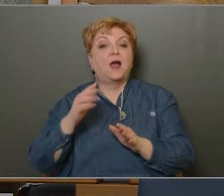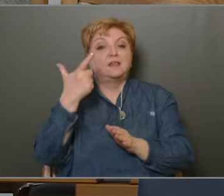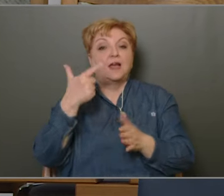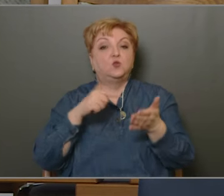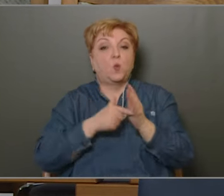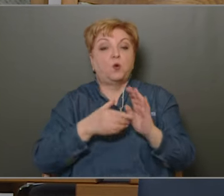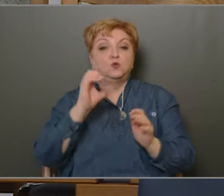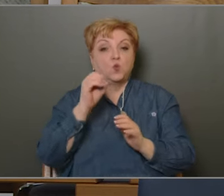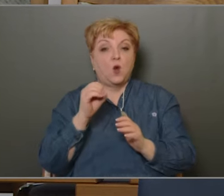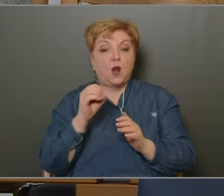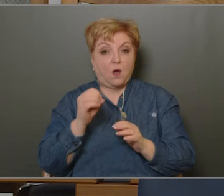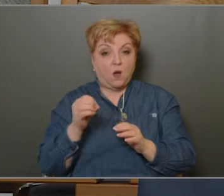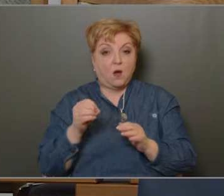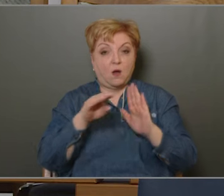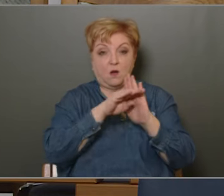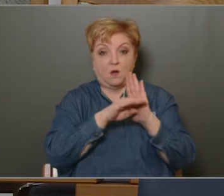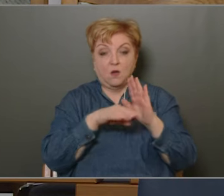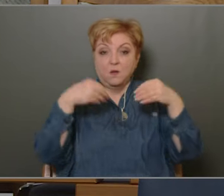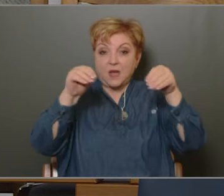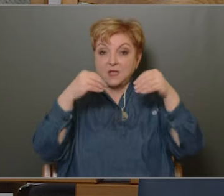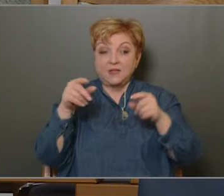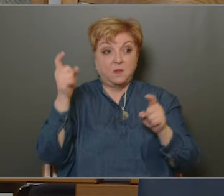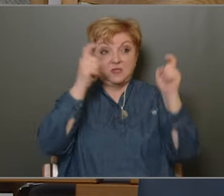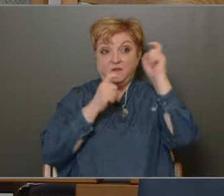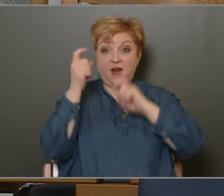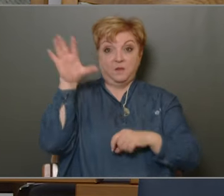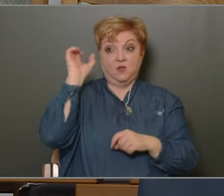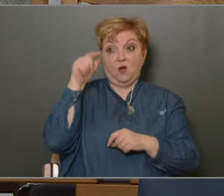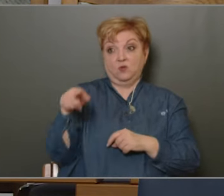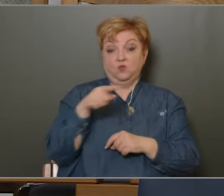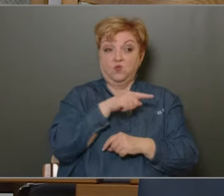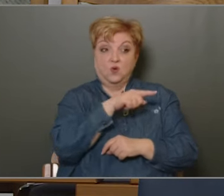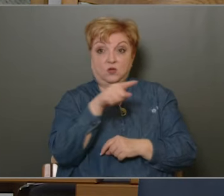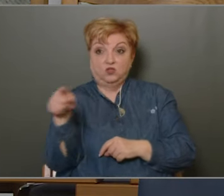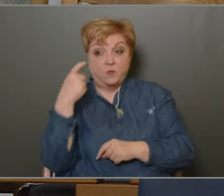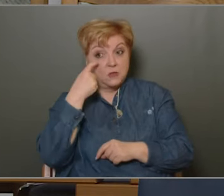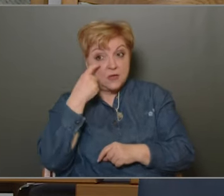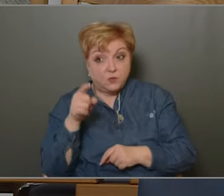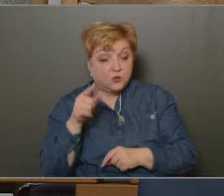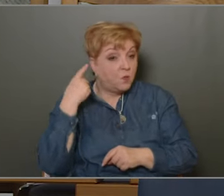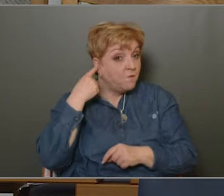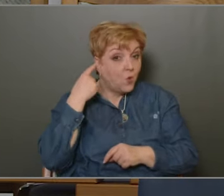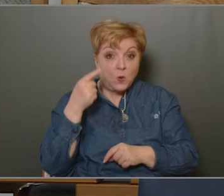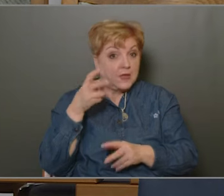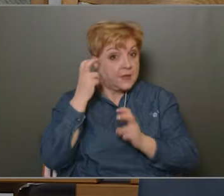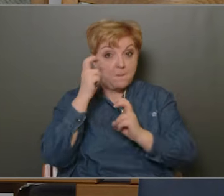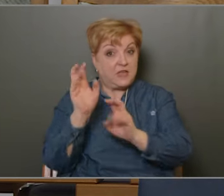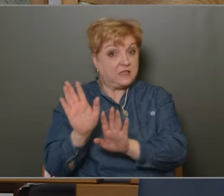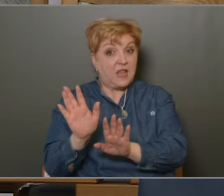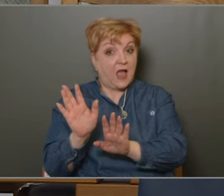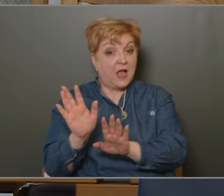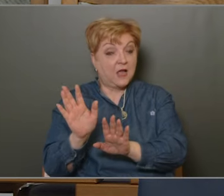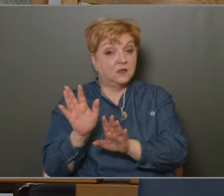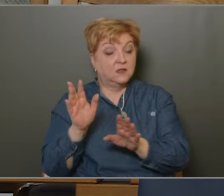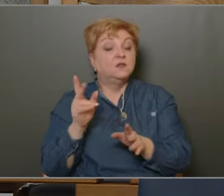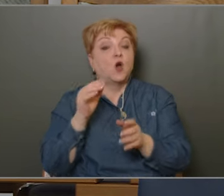ciklusprogramról a beszámolót, nem ezek a vélemények hanzottak el. Önök sem a szemüknek, sem a fülüknek nem hisznek. De álljon